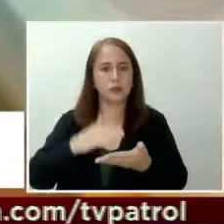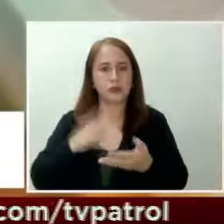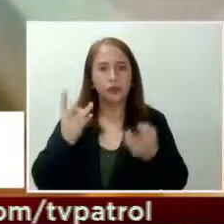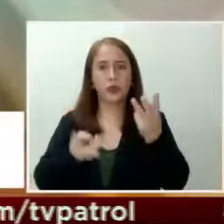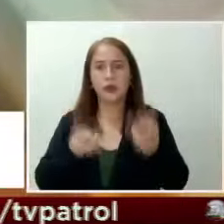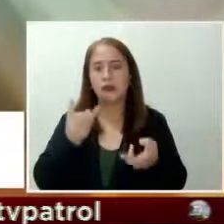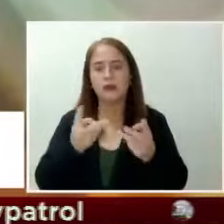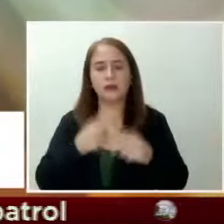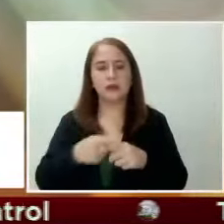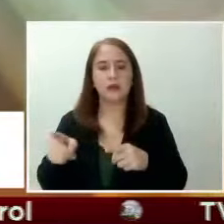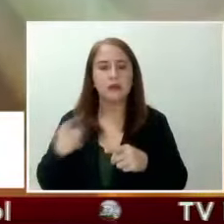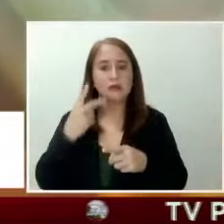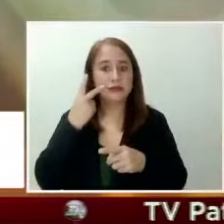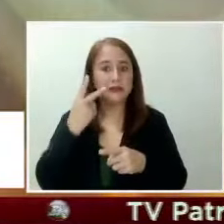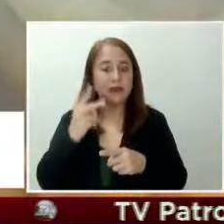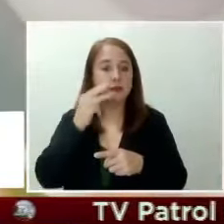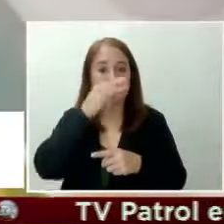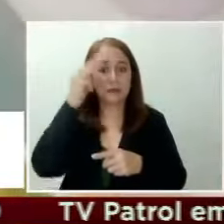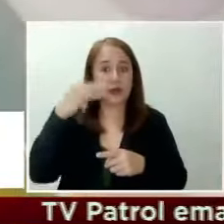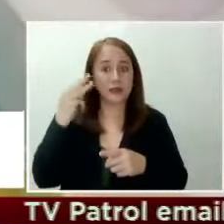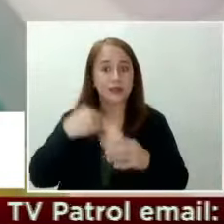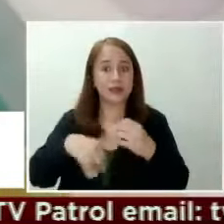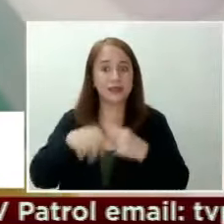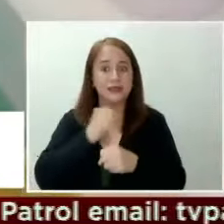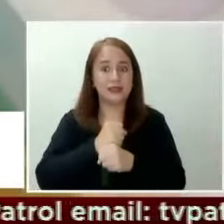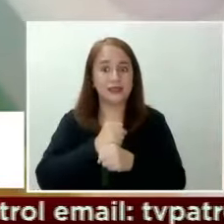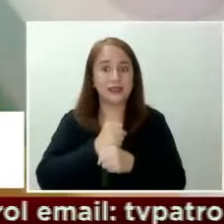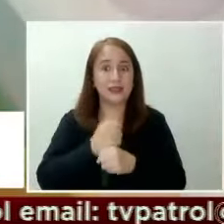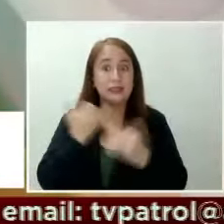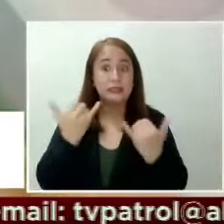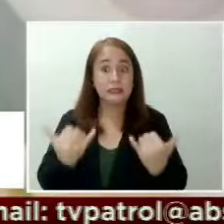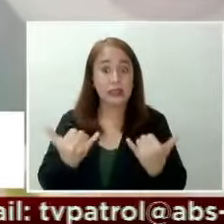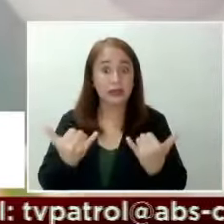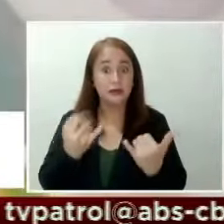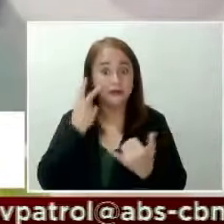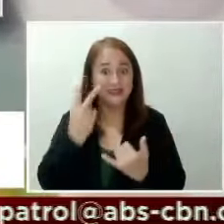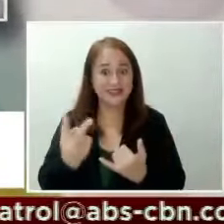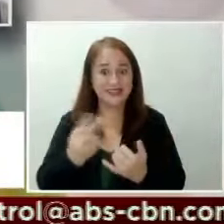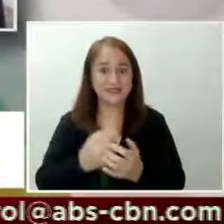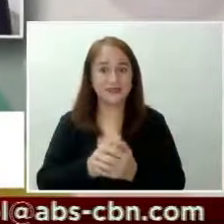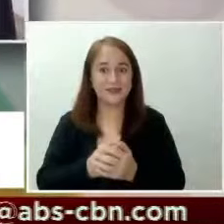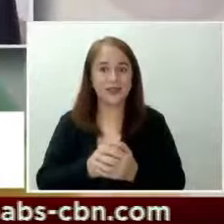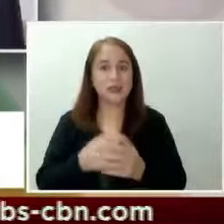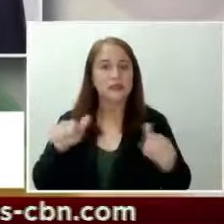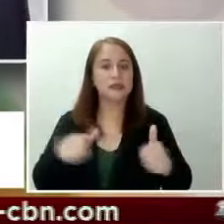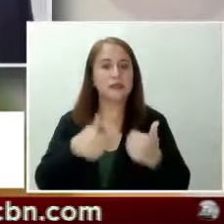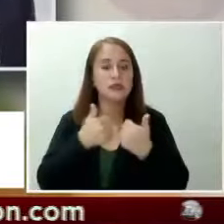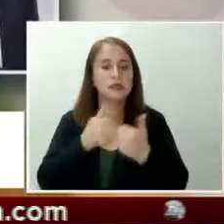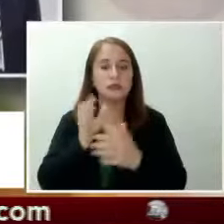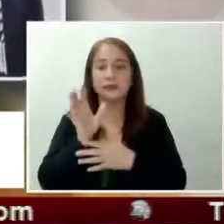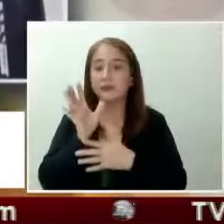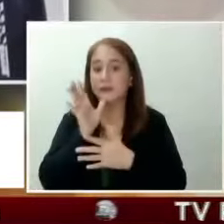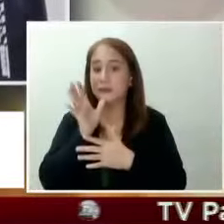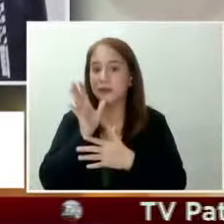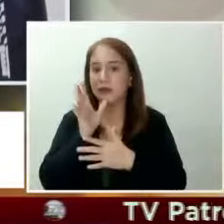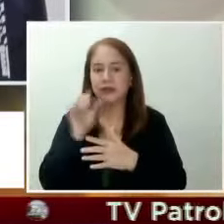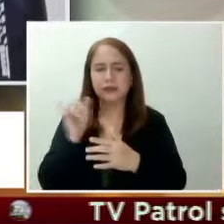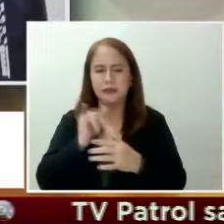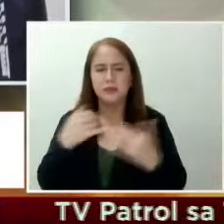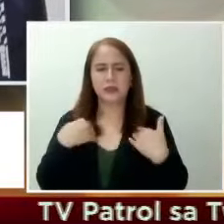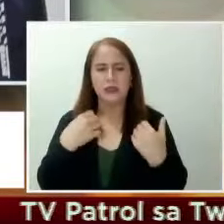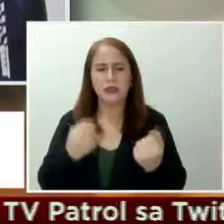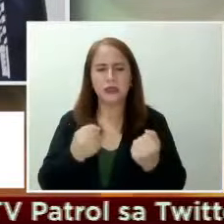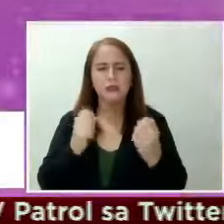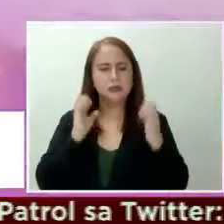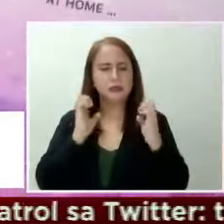Ito ang kuha March ng nakaraang taon. Heto naman si Carla ngayon. Hamon niya sa mga Momshis na maging fit at lumaban